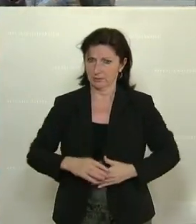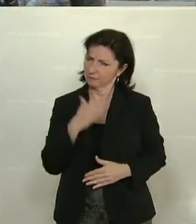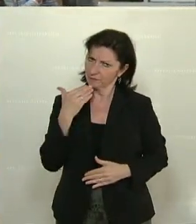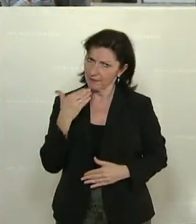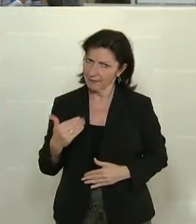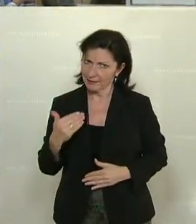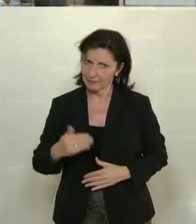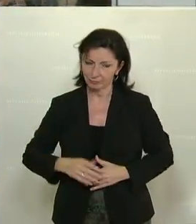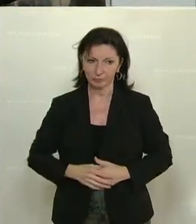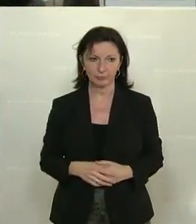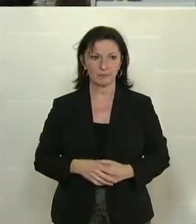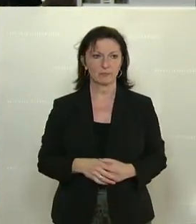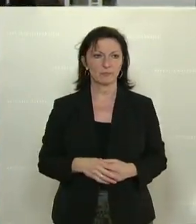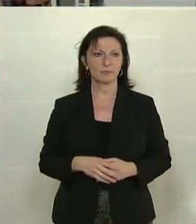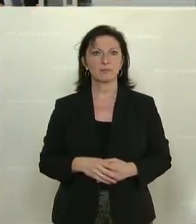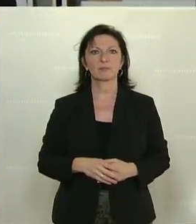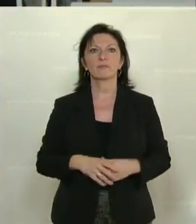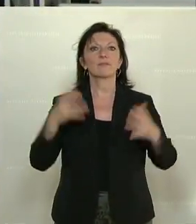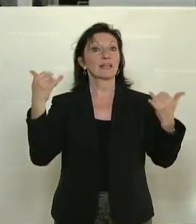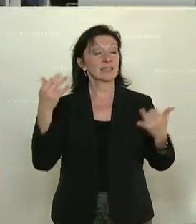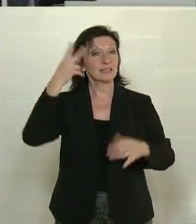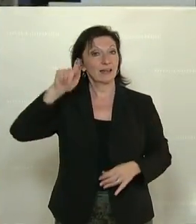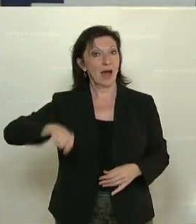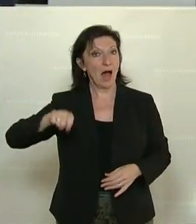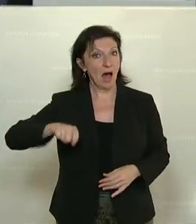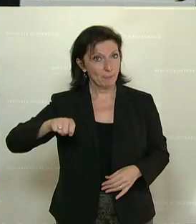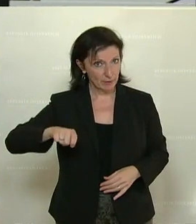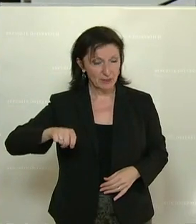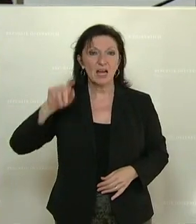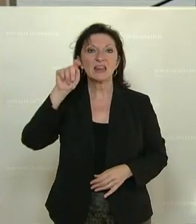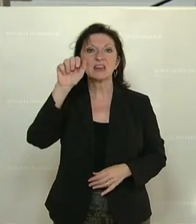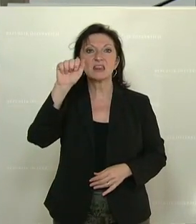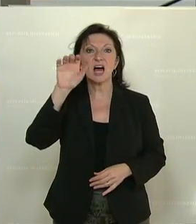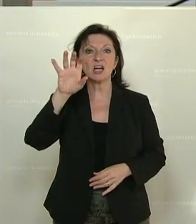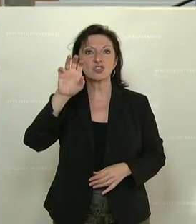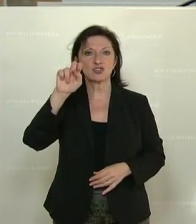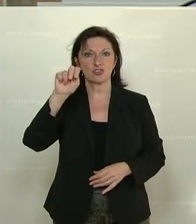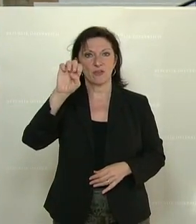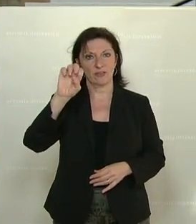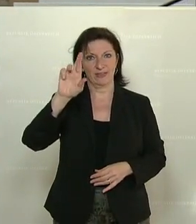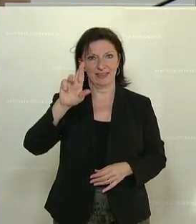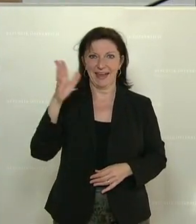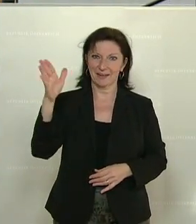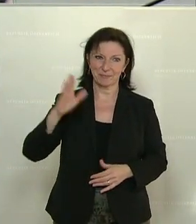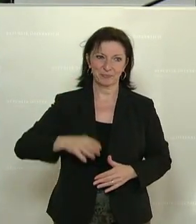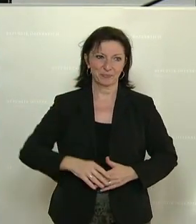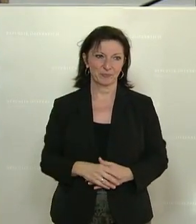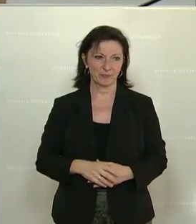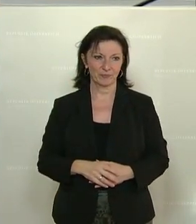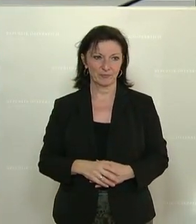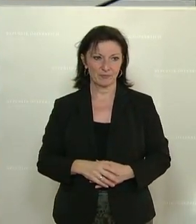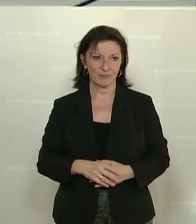Nach Wolfgang Gerstow kommt noch ein ÖVP-Abgeordneter zu Wort, der Mathematik-Professor Rudolf Taschner.